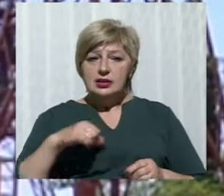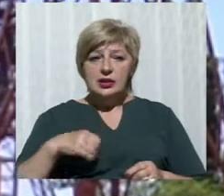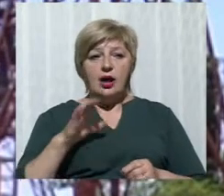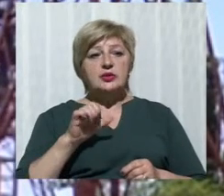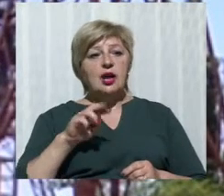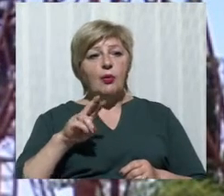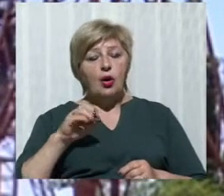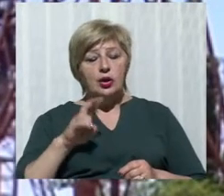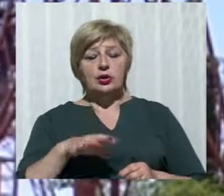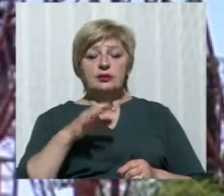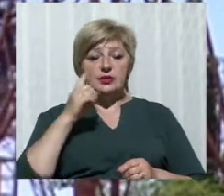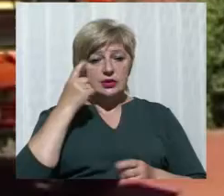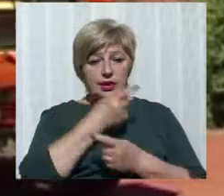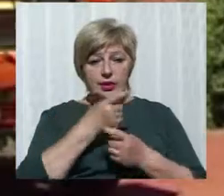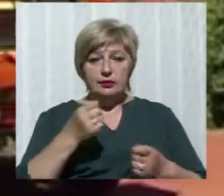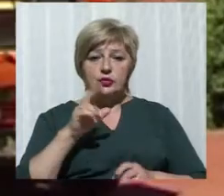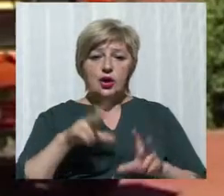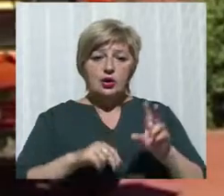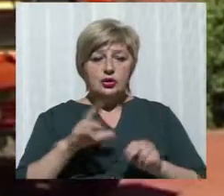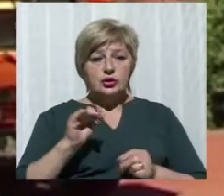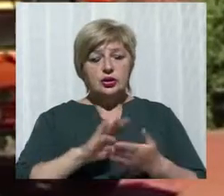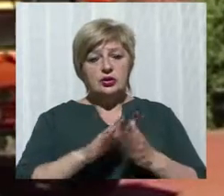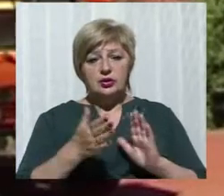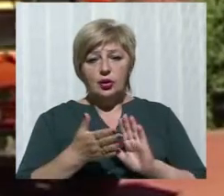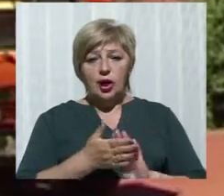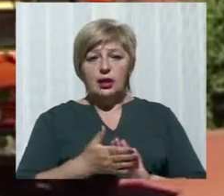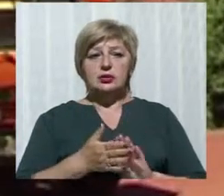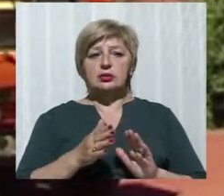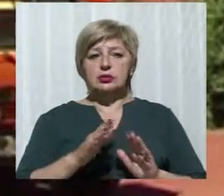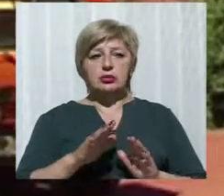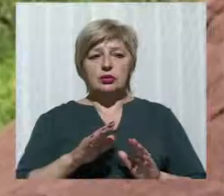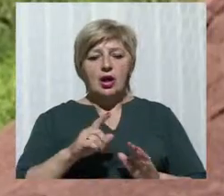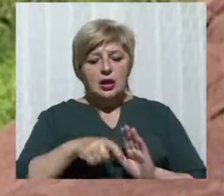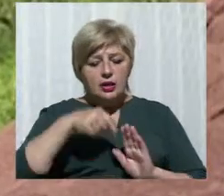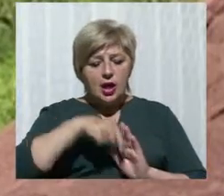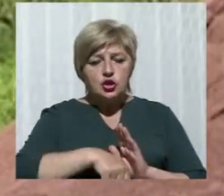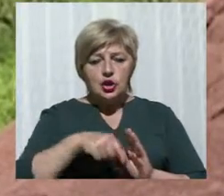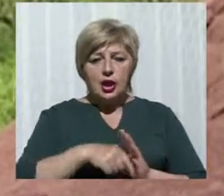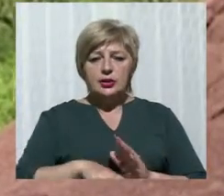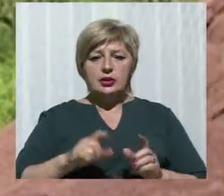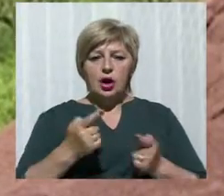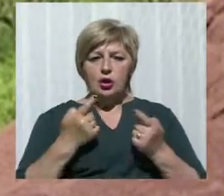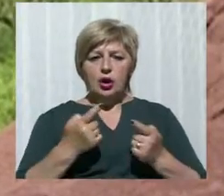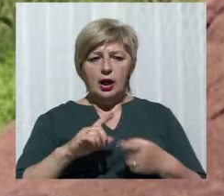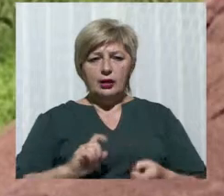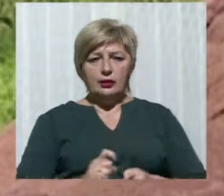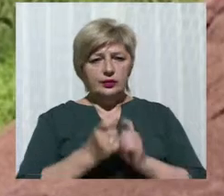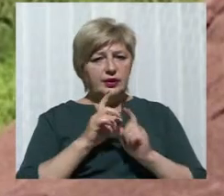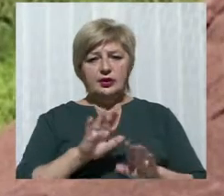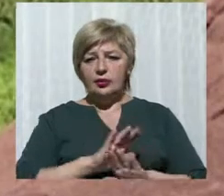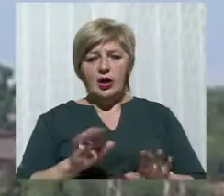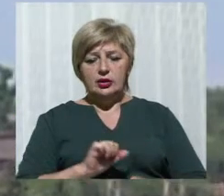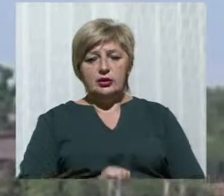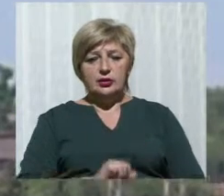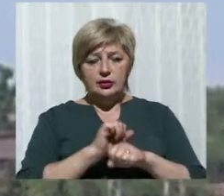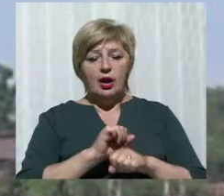заявив, що вважає ситуацію на шахті Октяберська локальним конфліктом, а не страйком. Пов'язаний він з тим, що на